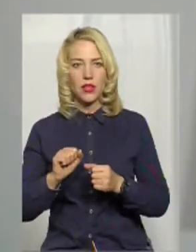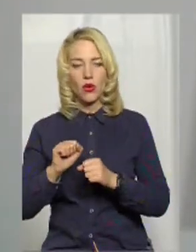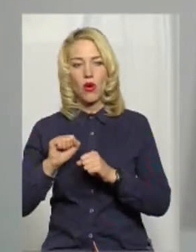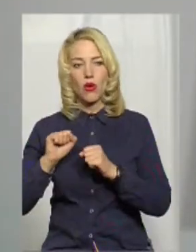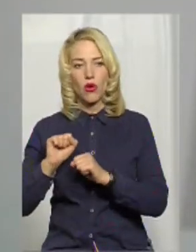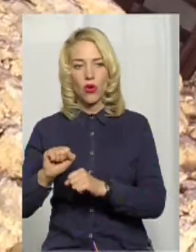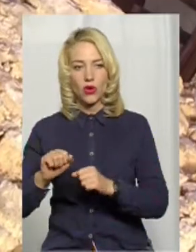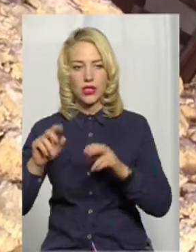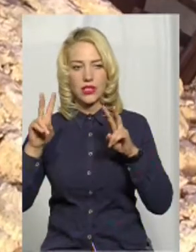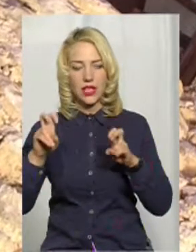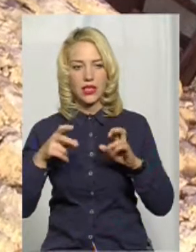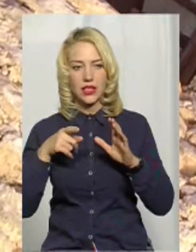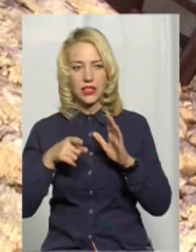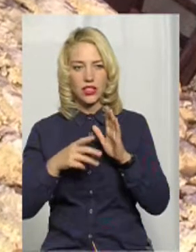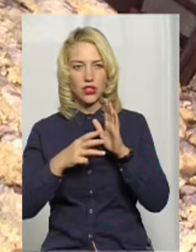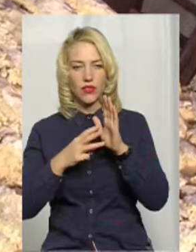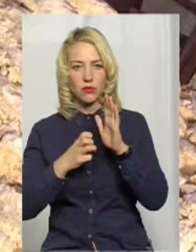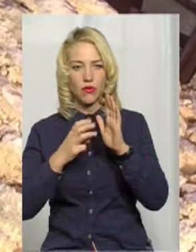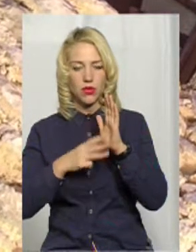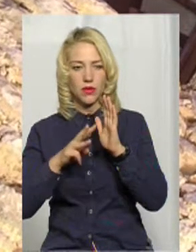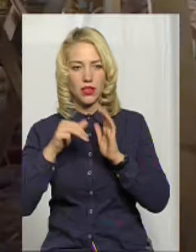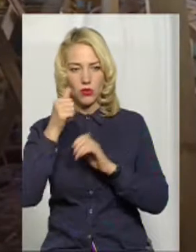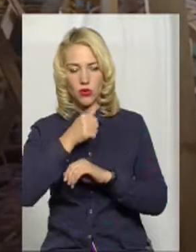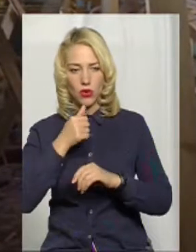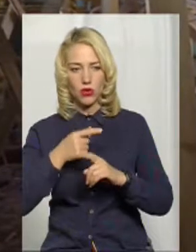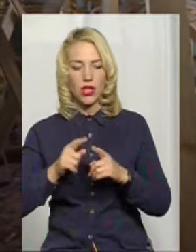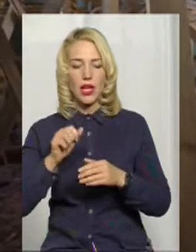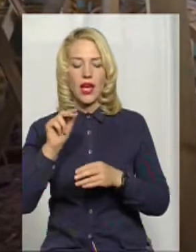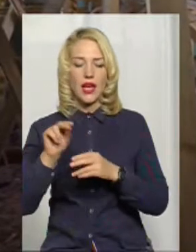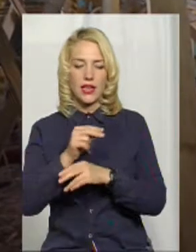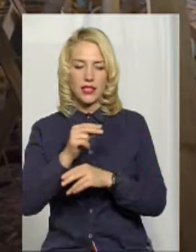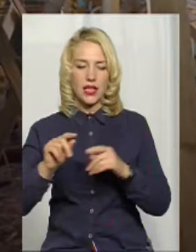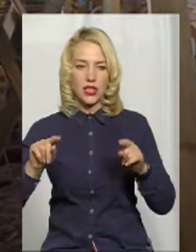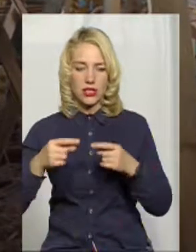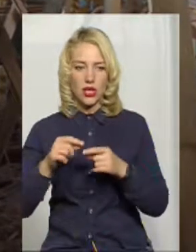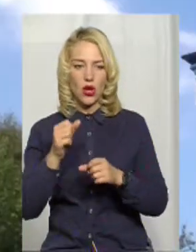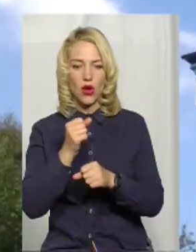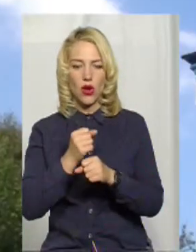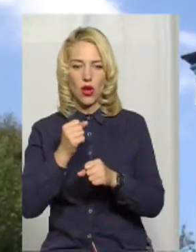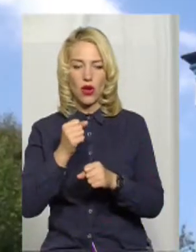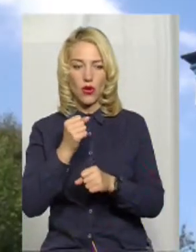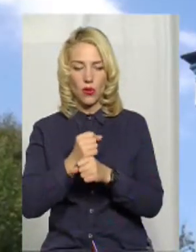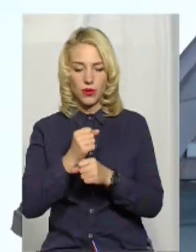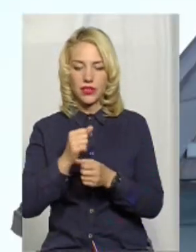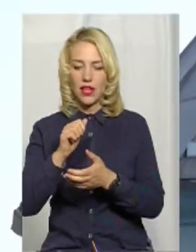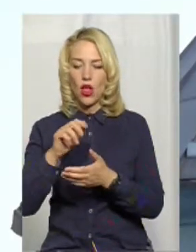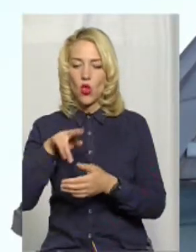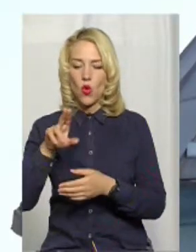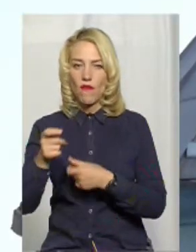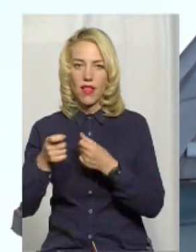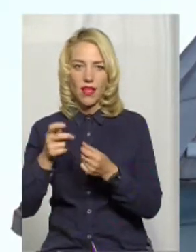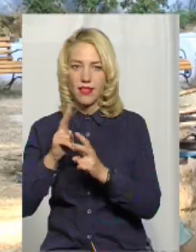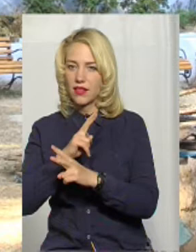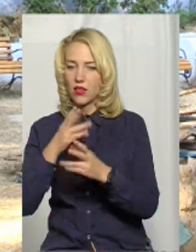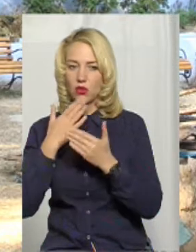році. З приводу потреби у проведенні ремонтно-реставраційних робіт, ніхто офіційно до влади не звертався. Священих Святопокровського